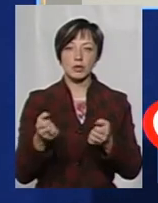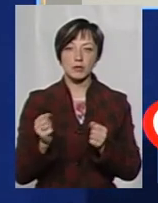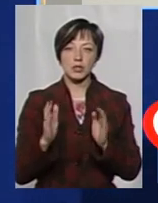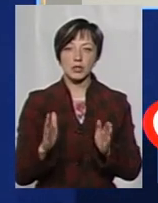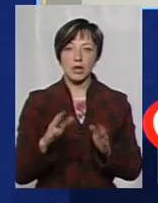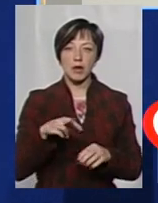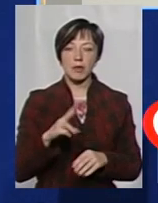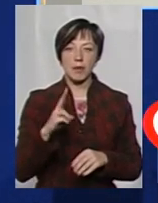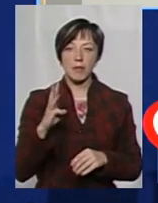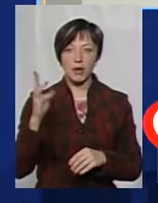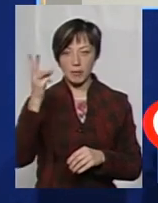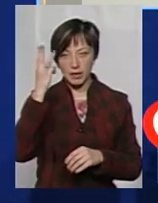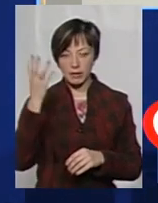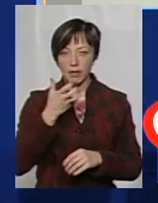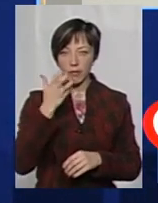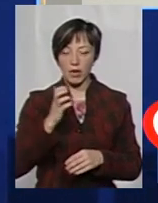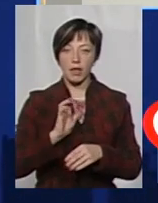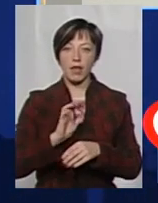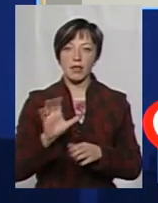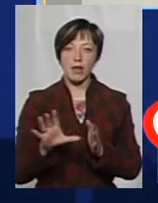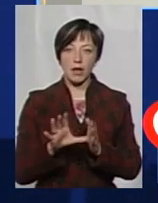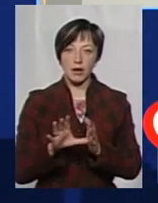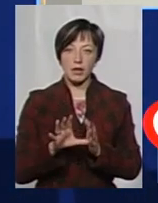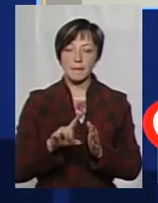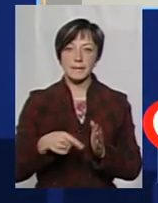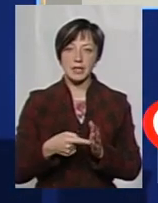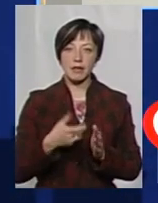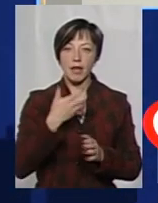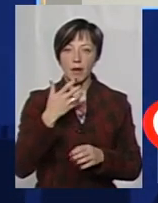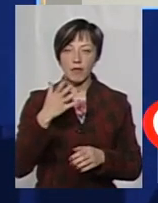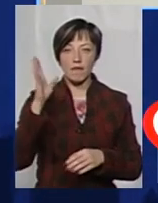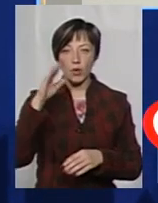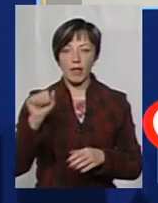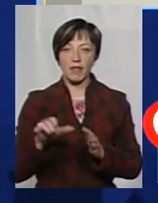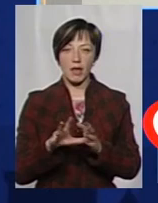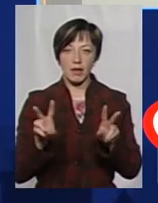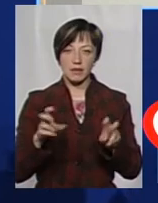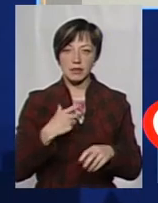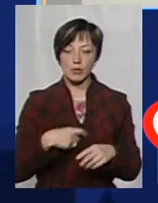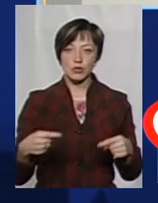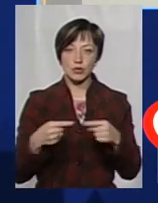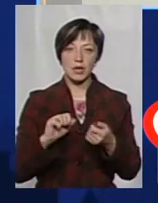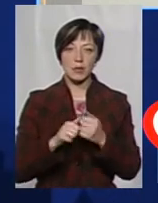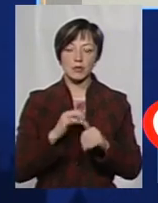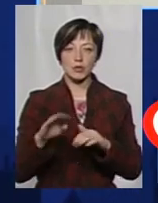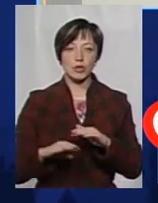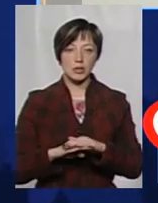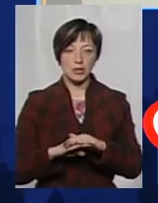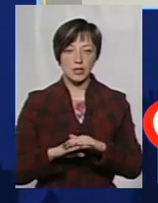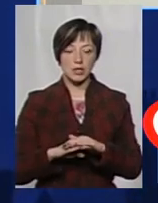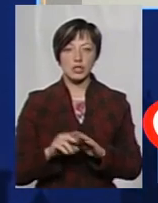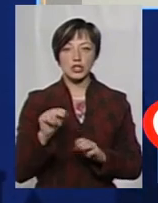МКП Хмельницьк Теплокумененерго та КП Міськ Тепловодоенергія. Це від себе уточнював Кам'янець-Подільський.